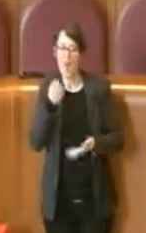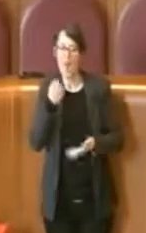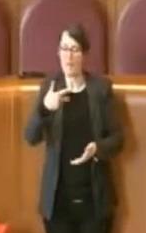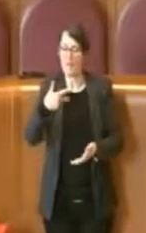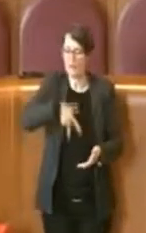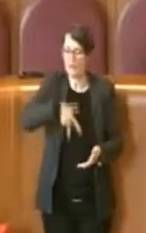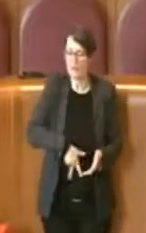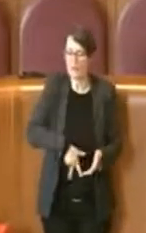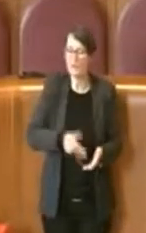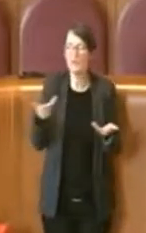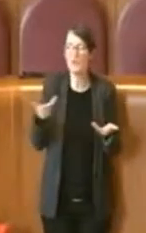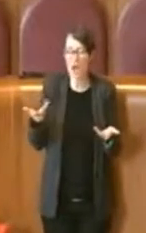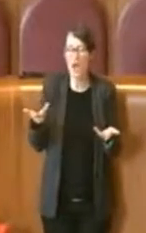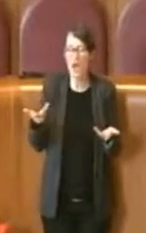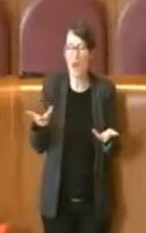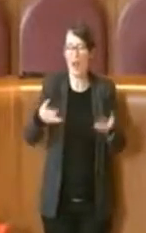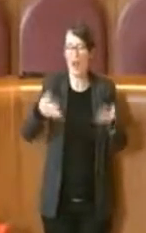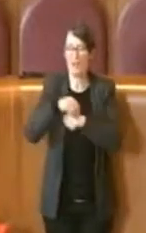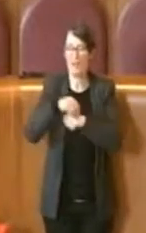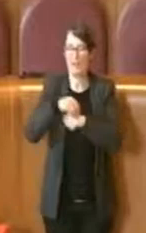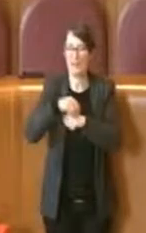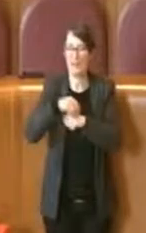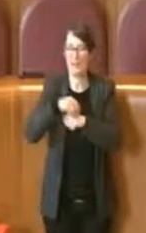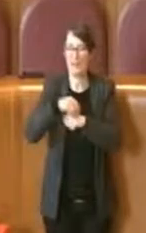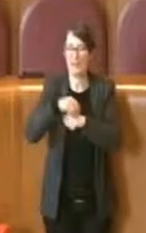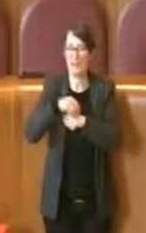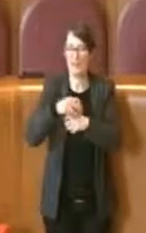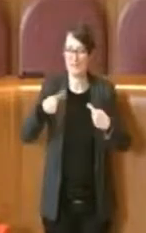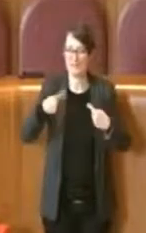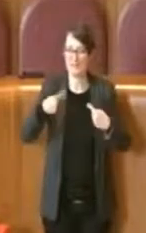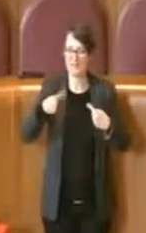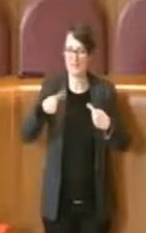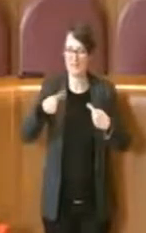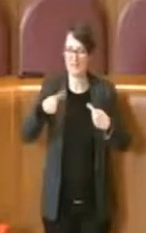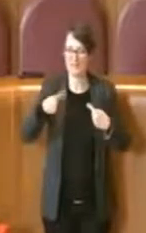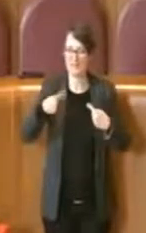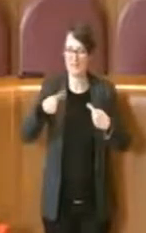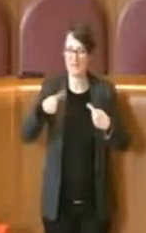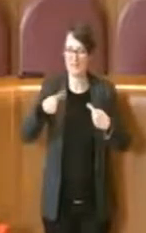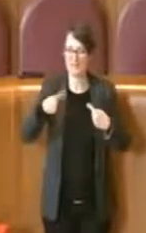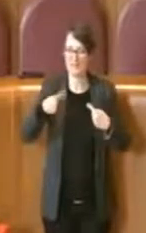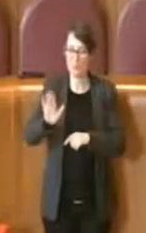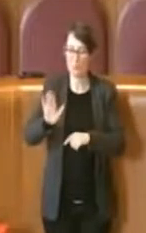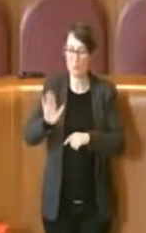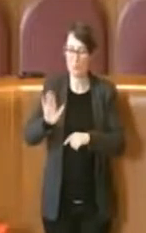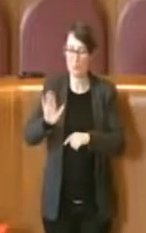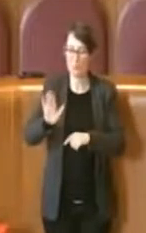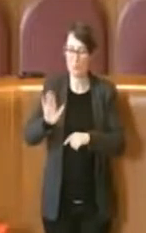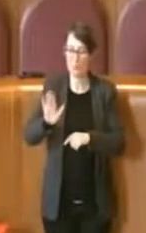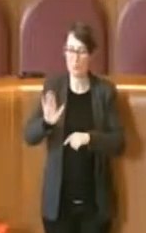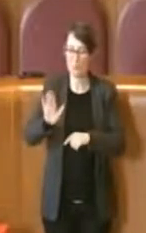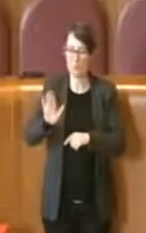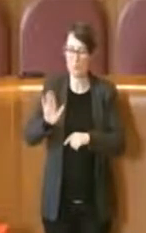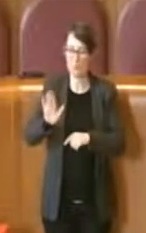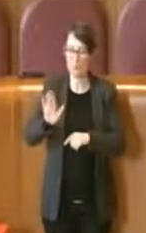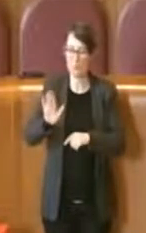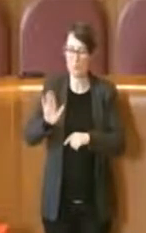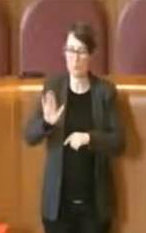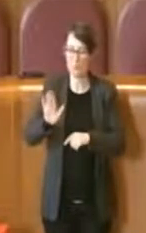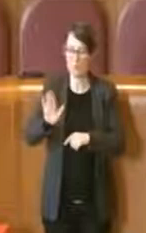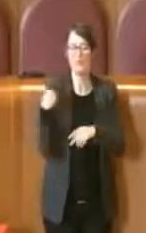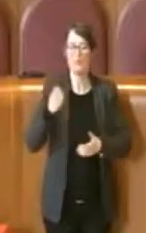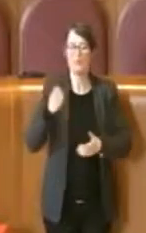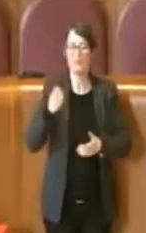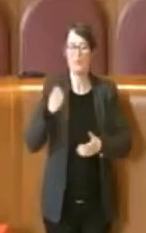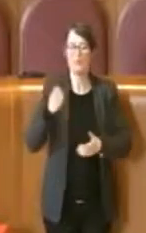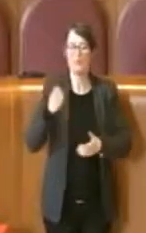nel maxiemendamento di giunta che i municipi avessero richiesto di stanziare quel milione in più dato col